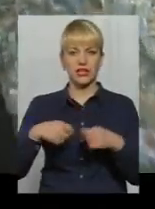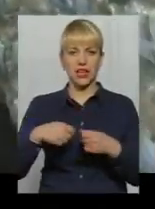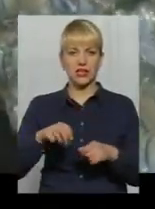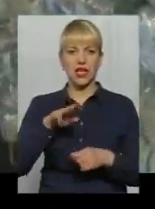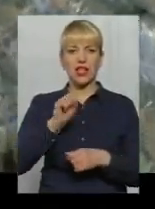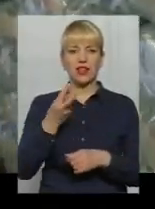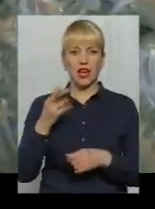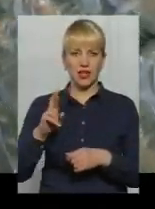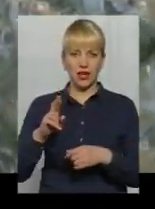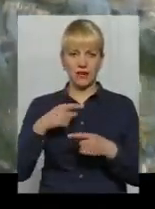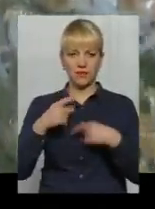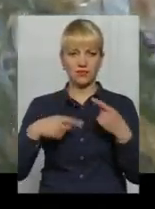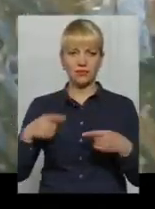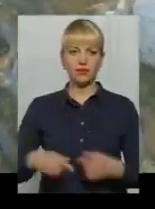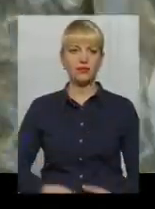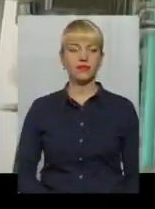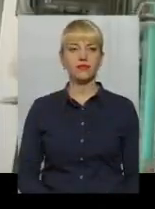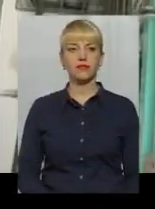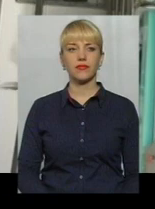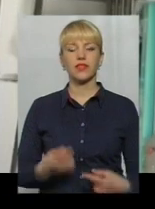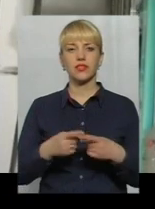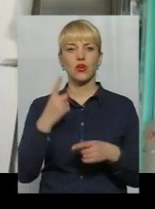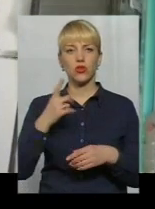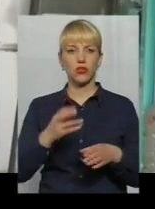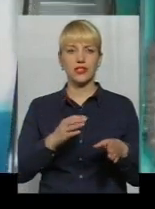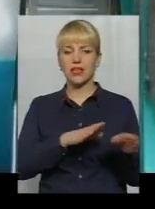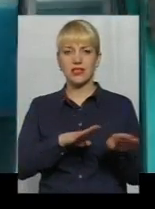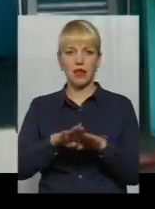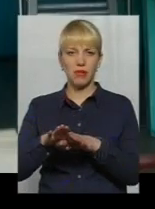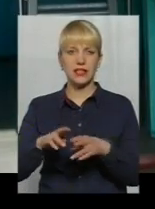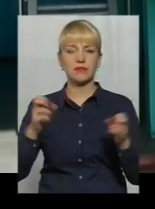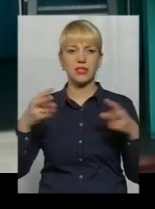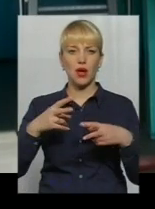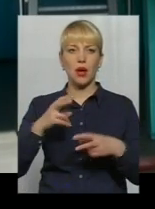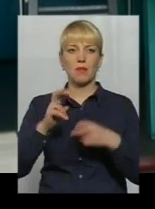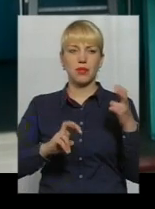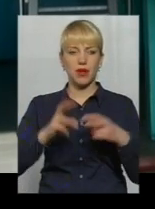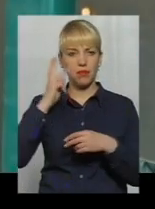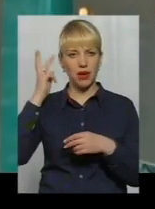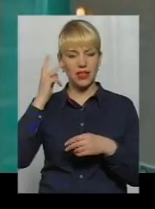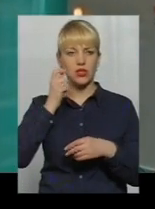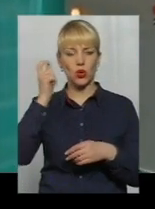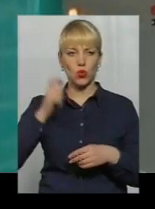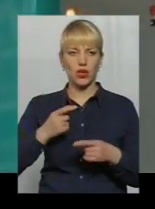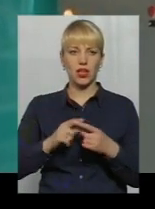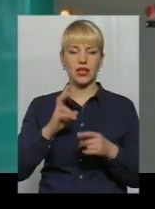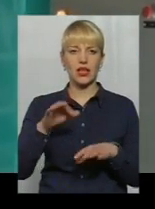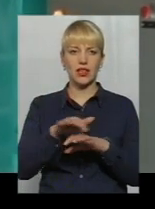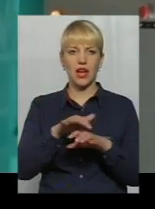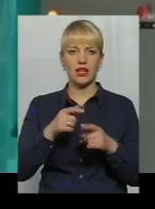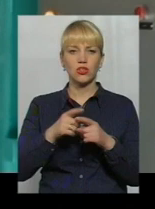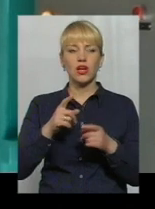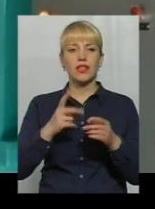маркою «Тая». Це одна із найстабільніших спеціалізованих підприємств Хмельницького та України. На ринку з